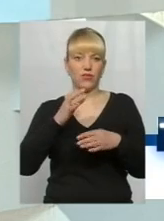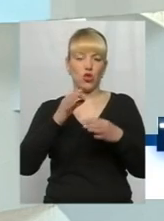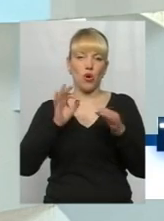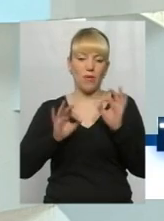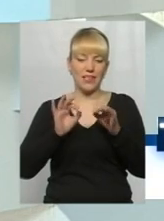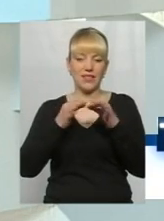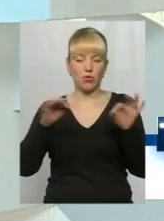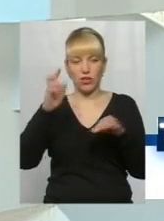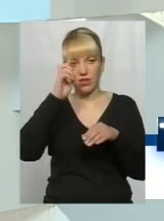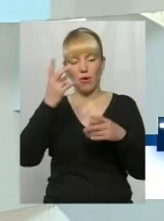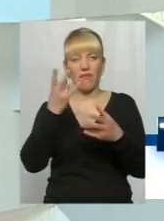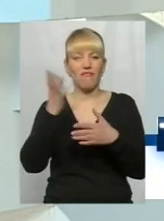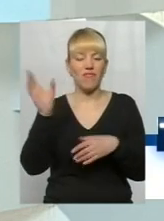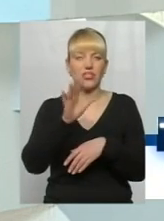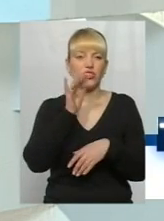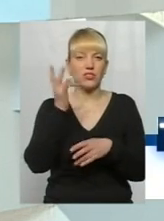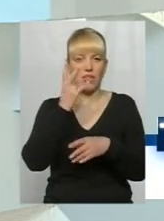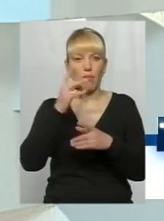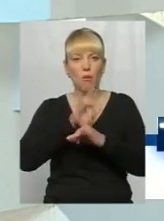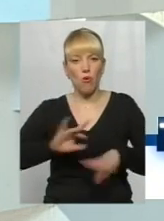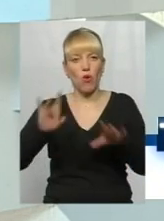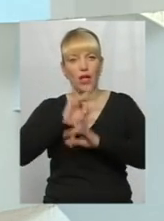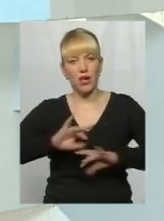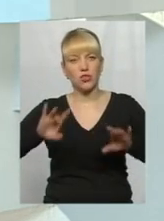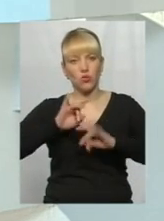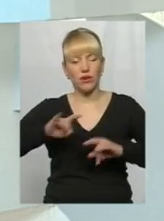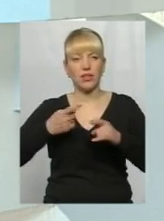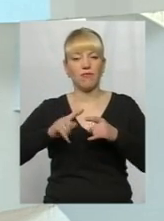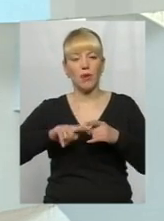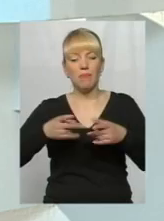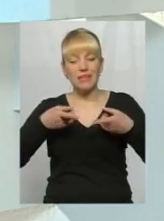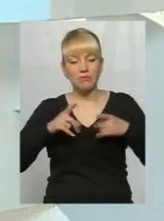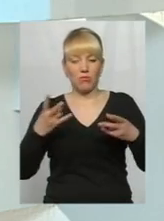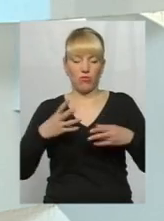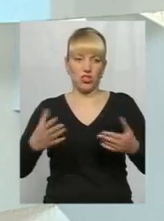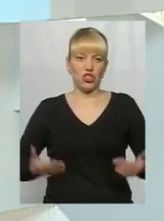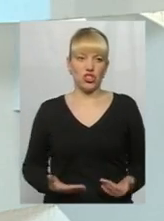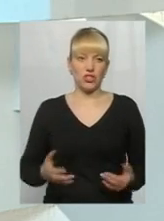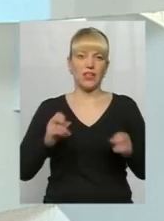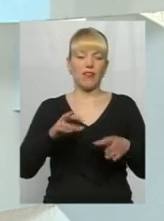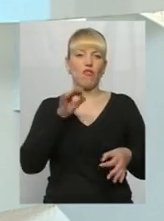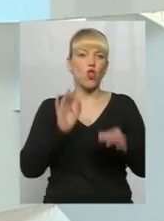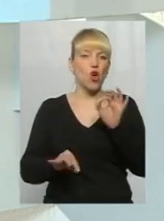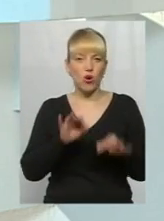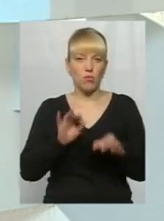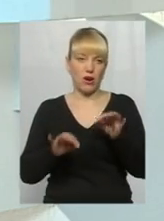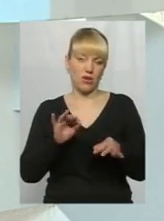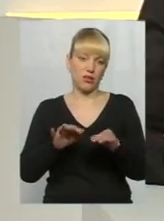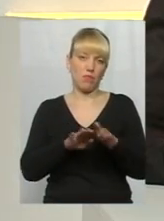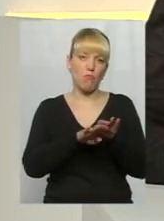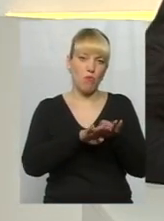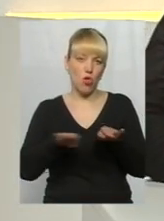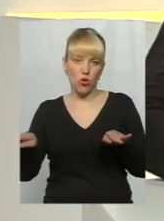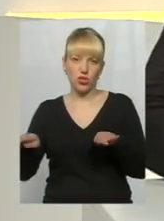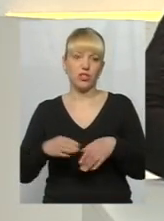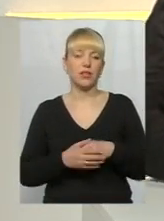весь час це пояснювати, весь час йти до цього. Насправді ми повинні в цьому жити, як в такому нормальному розчині, нормальні такі, нормальні